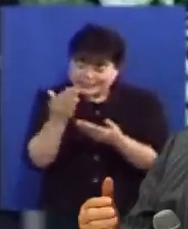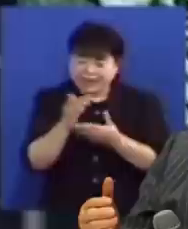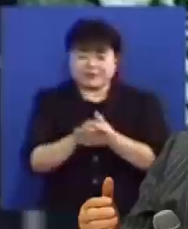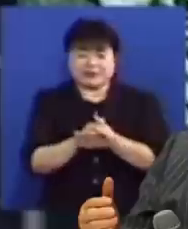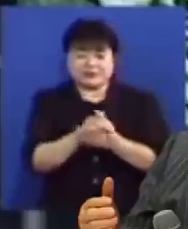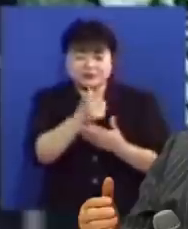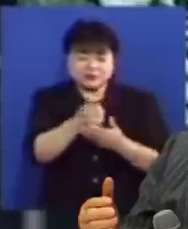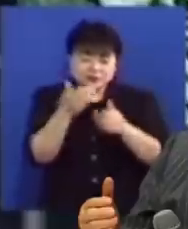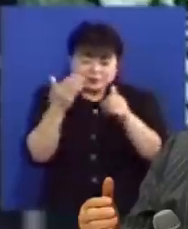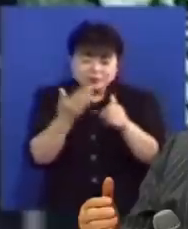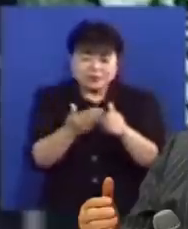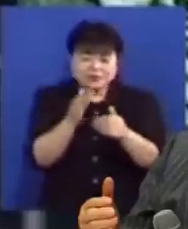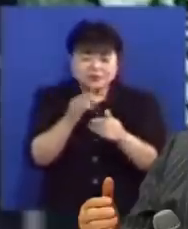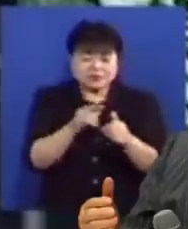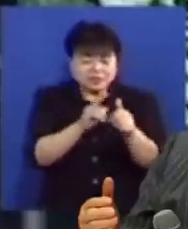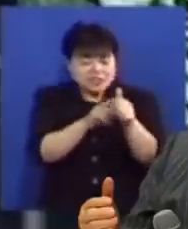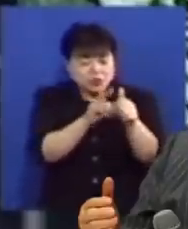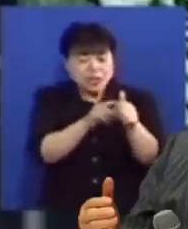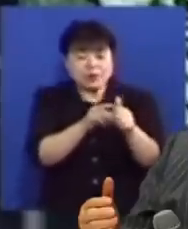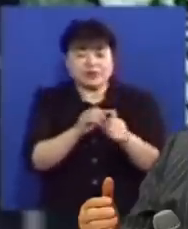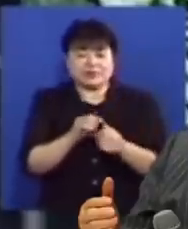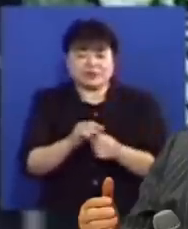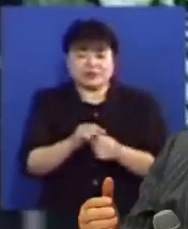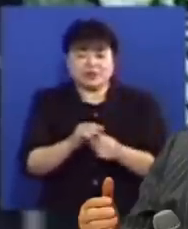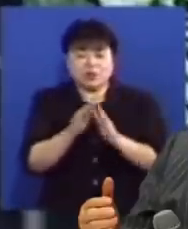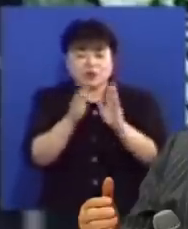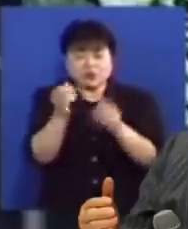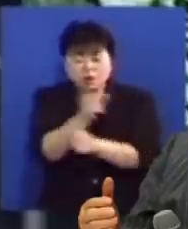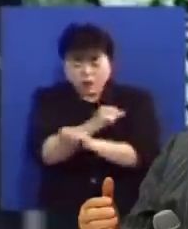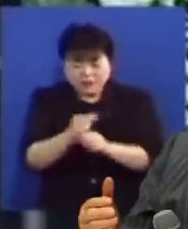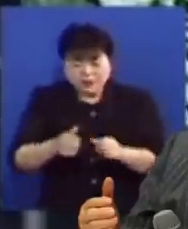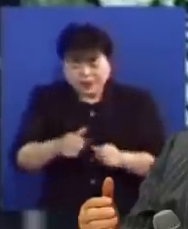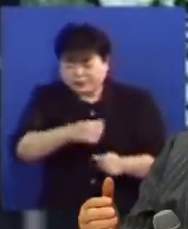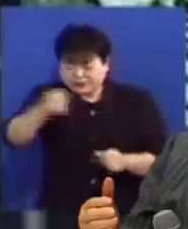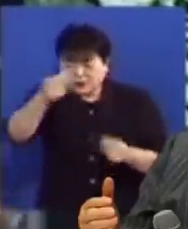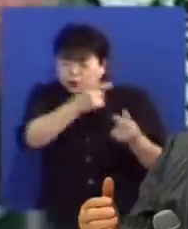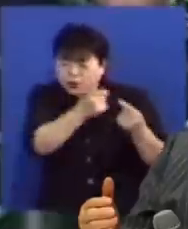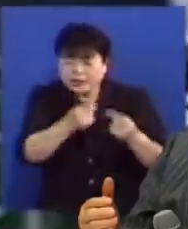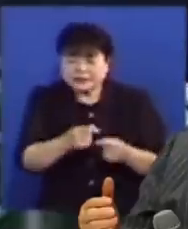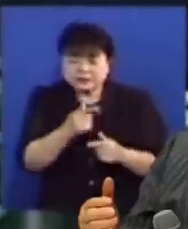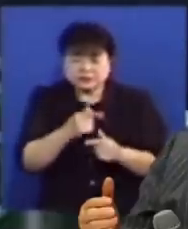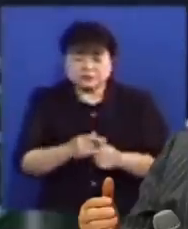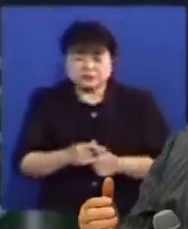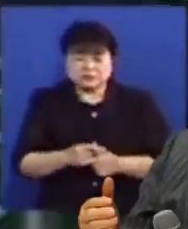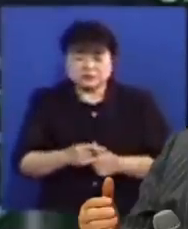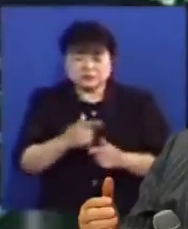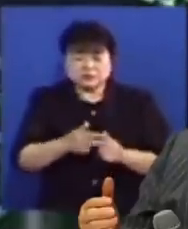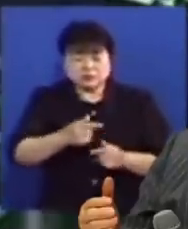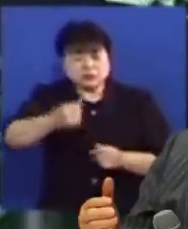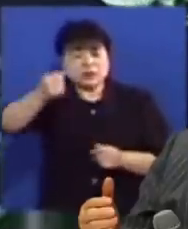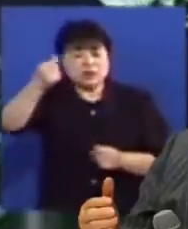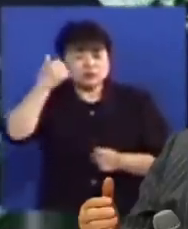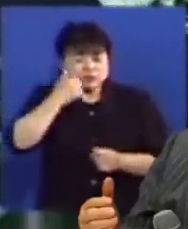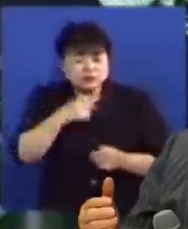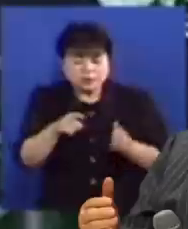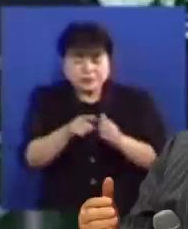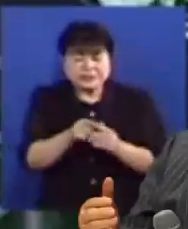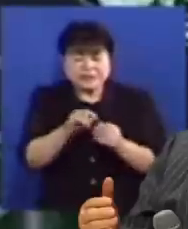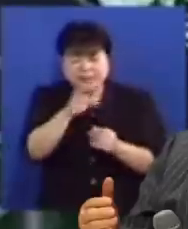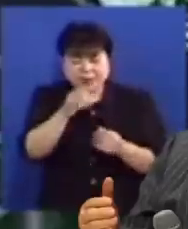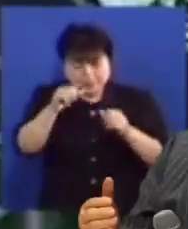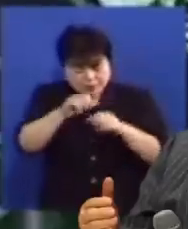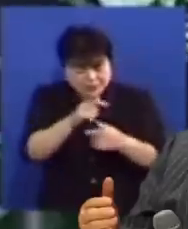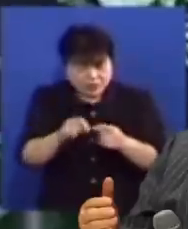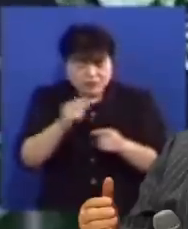주님께서 나중에 니고데모에게 말씀하기를 모세가 광야에서 뱀을 든 것 같이 인자도 들려야 하리니 누구든지 저를 믿는 자마다